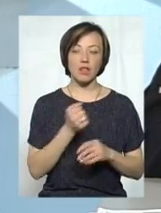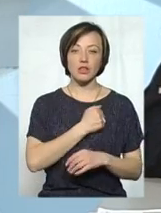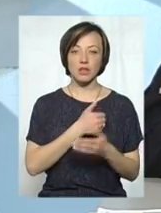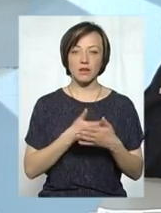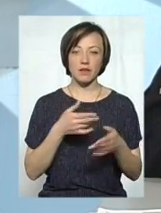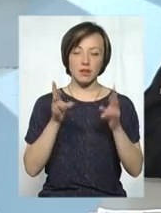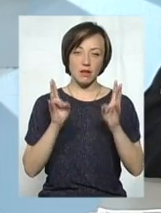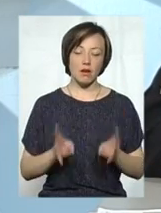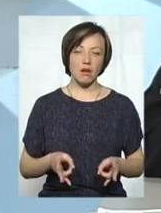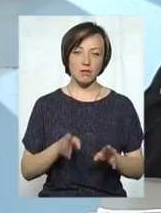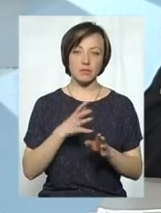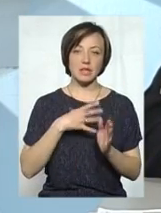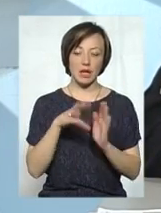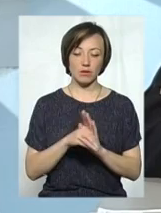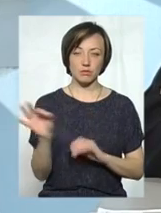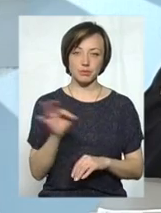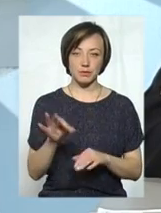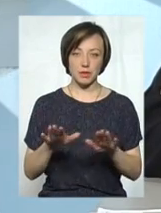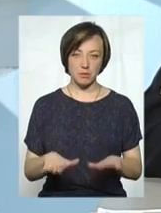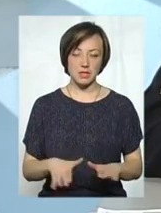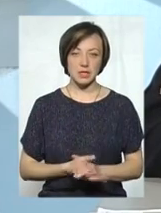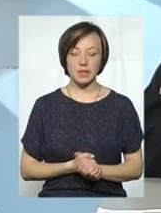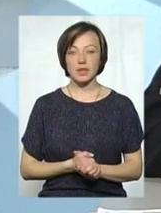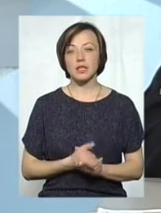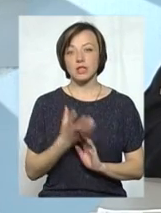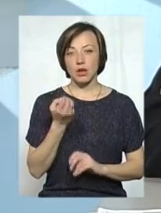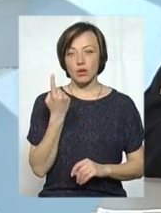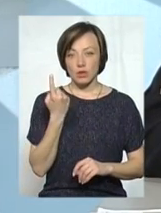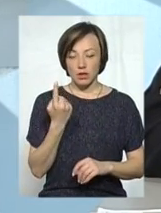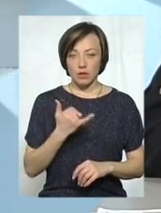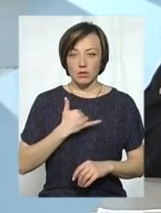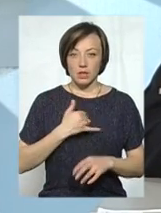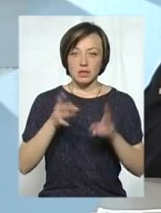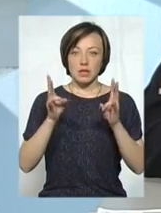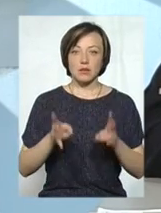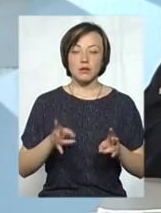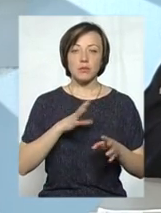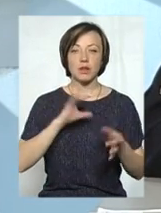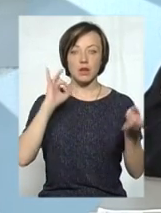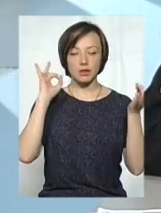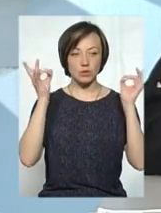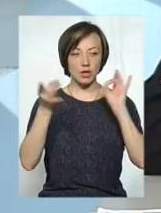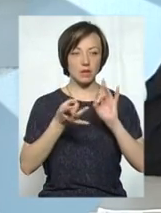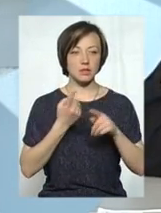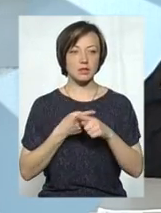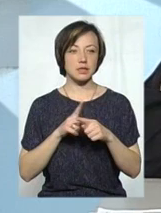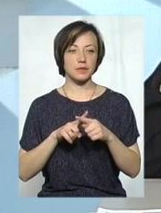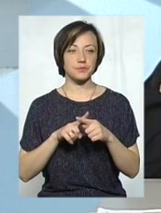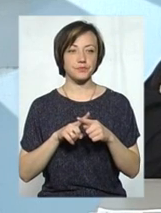тілесних ушкоджень загинула на місці пригоди. Ну і ще одна в нас дорожньо-транспортна пригода була резонансна. Така це,